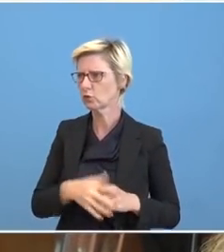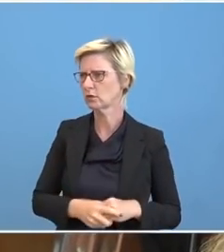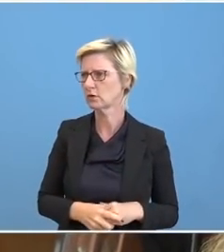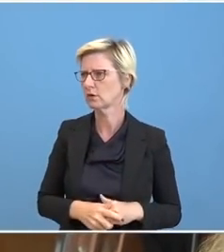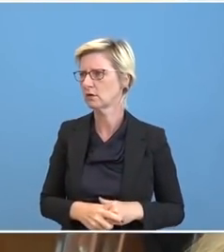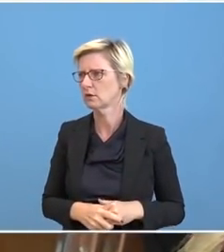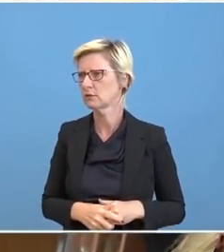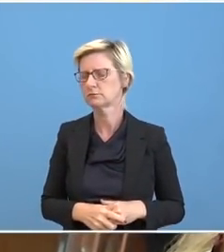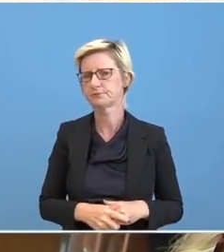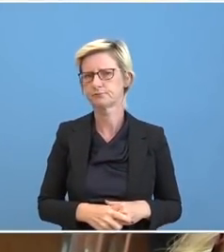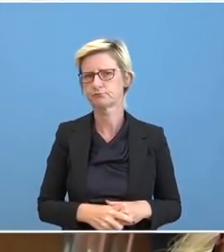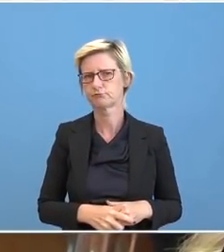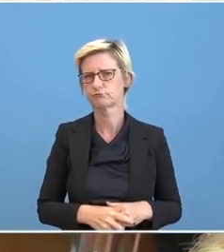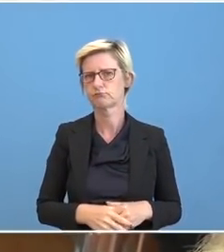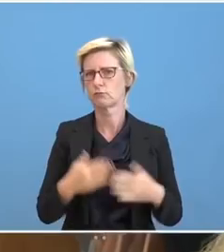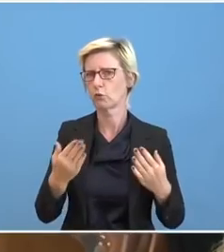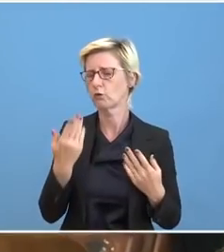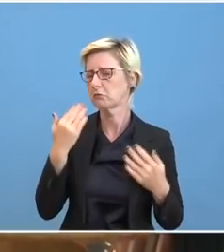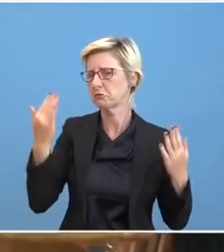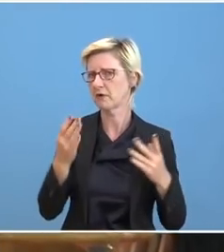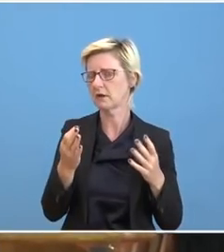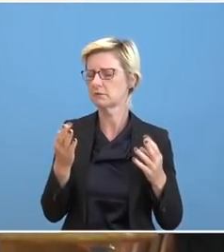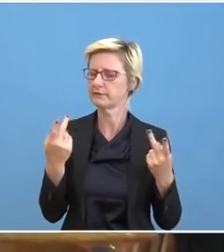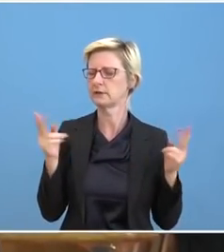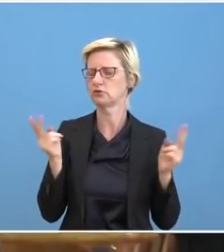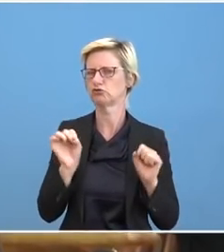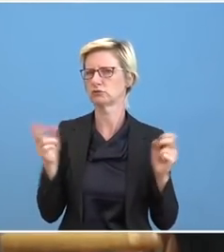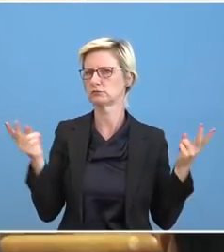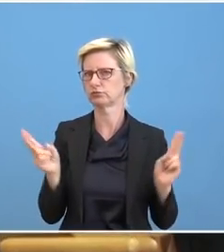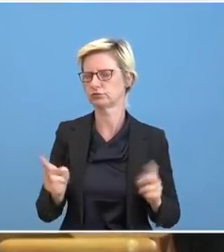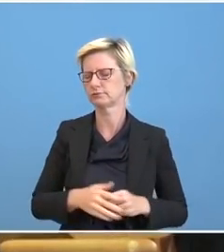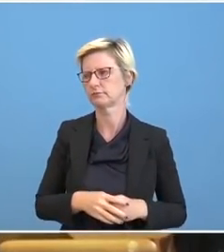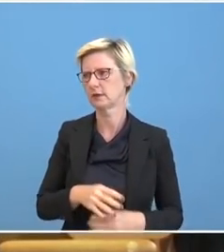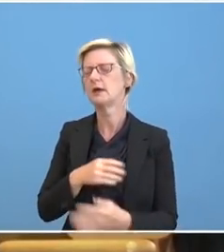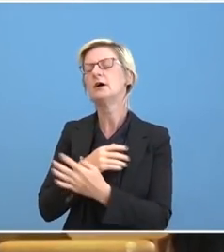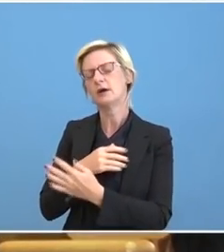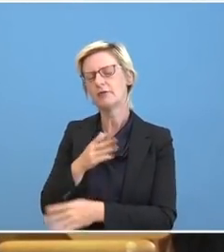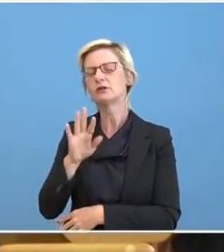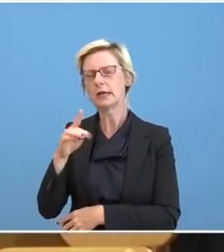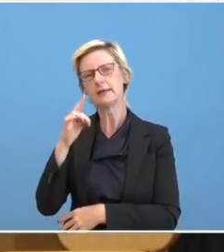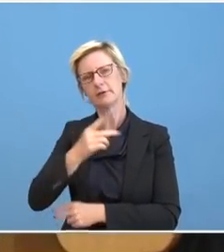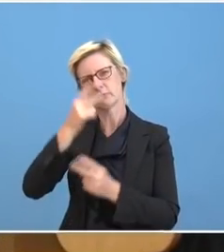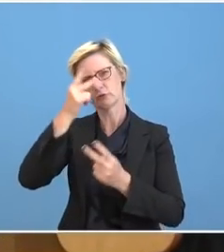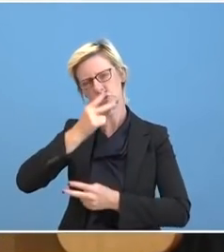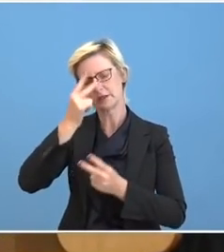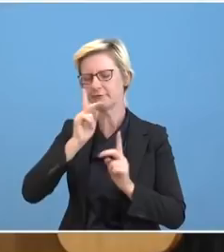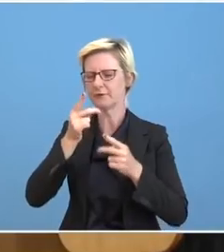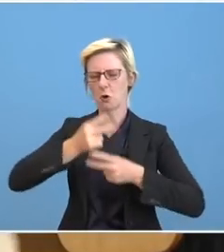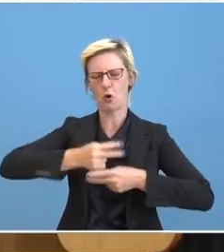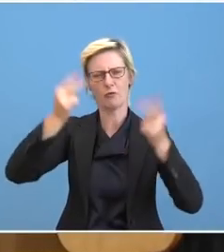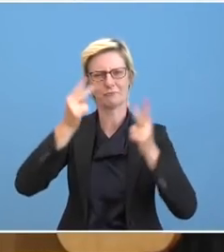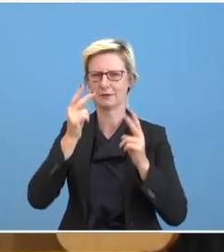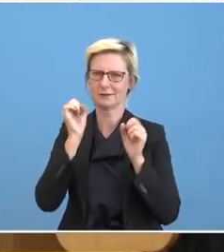Maßnahmen abgebaut werden? Sie haben sicher Verständnis dafür, dass wir öffentlich zu